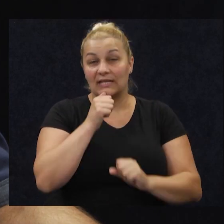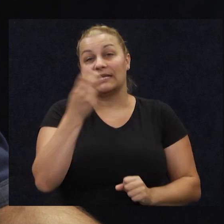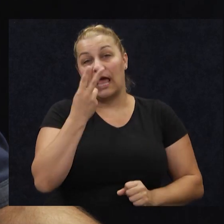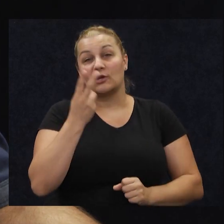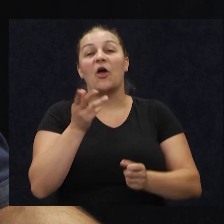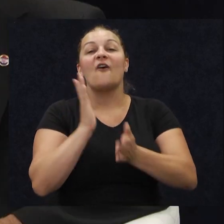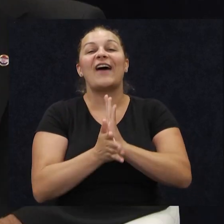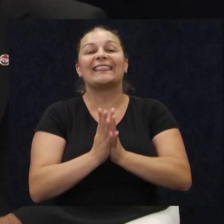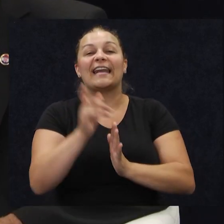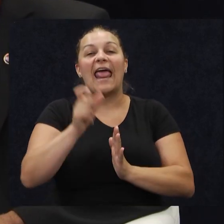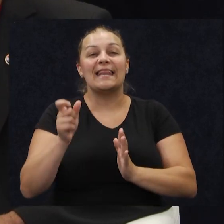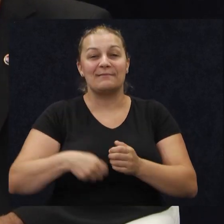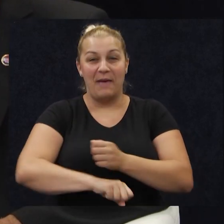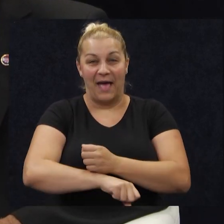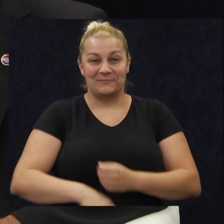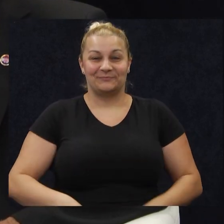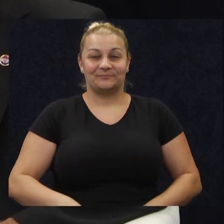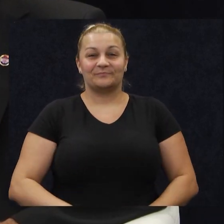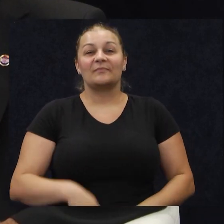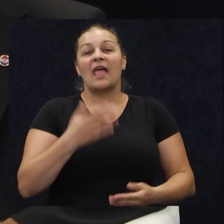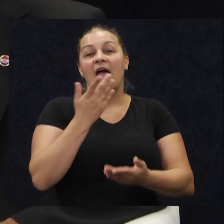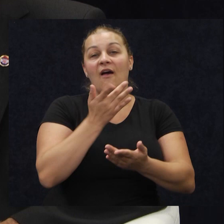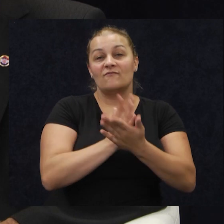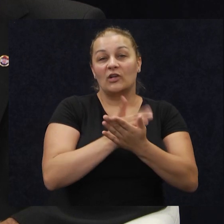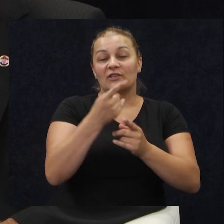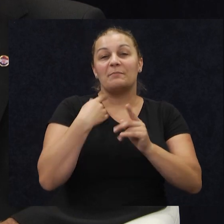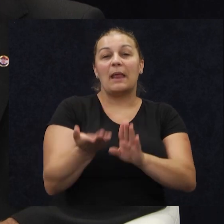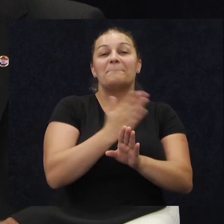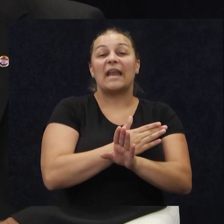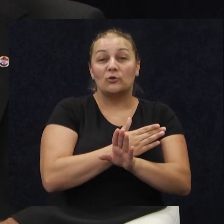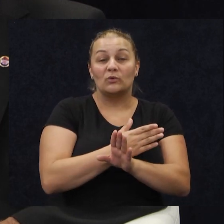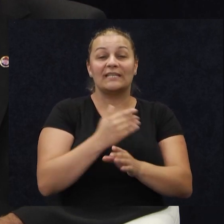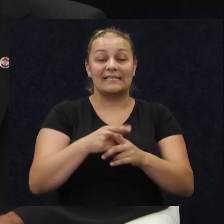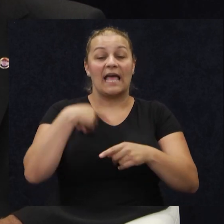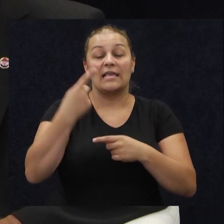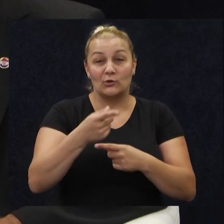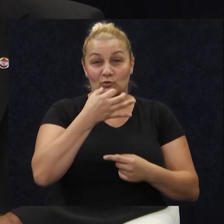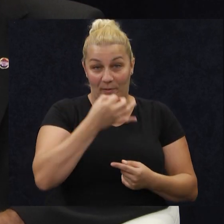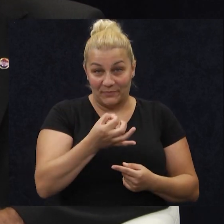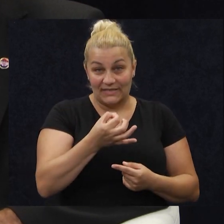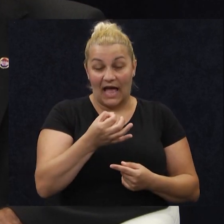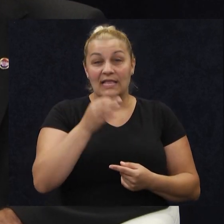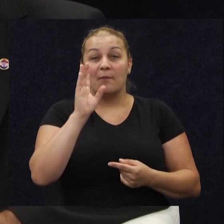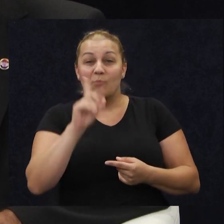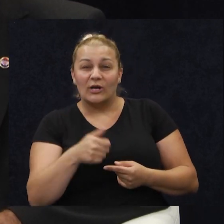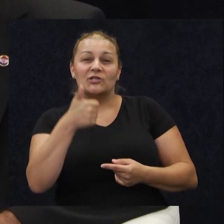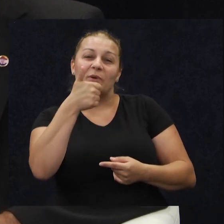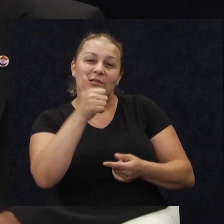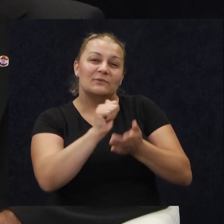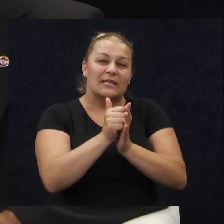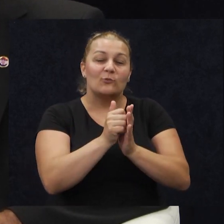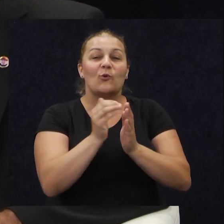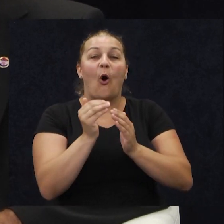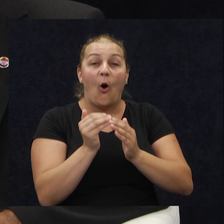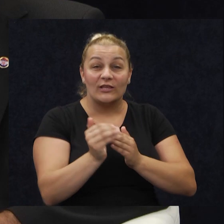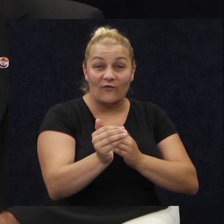vatrenima. Da, evo, već ste me gotovo Ivo, preduhiteli za iduće pitanje. Morat ćemo koju sekundu odvojiti, jer